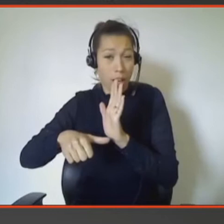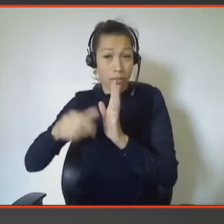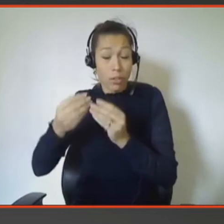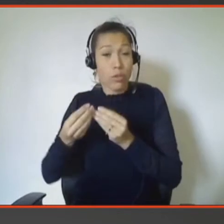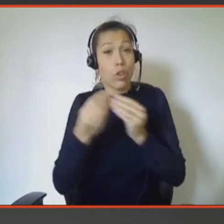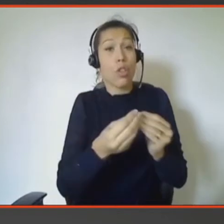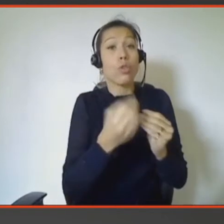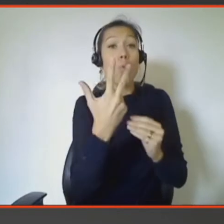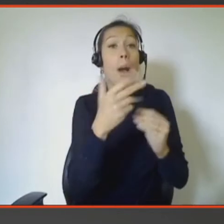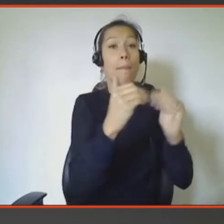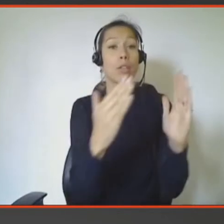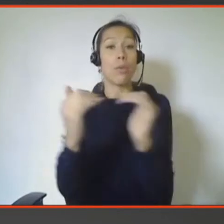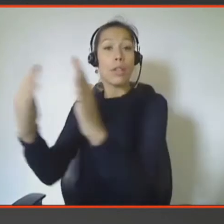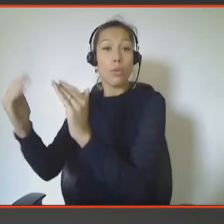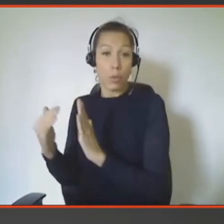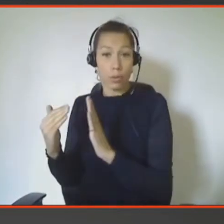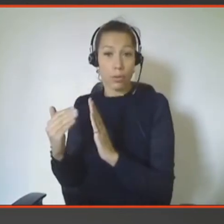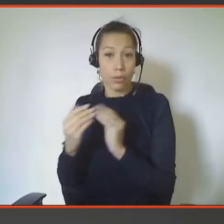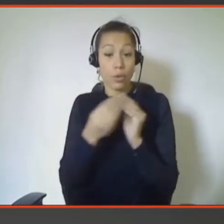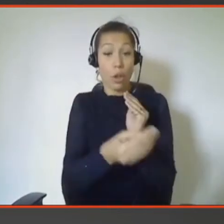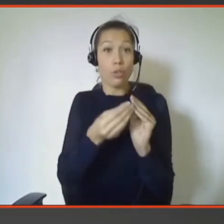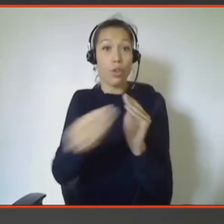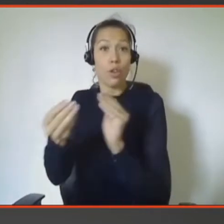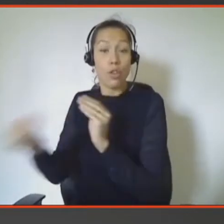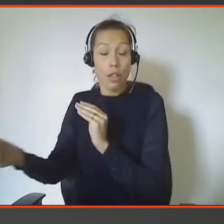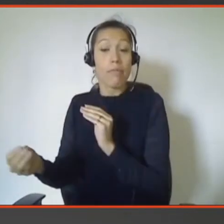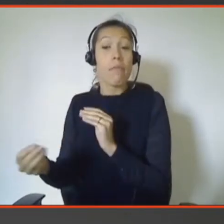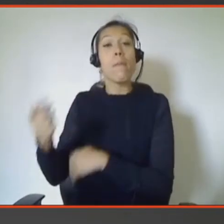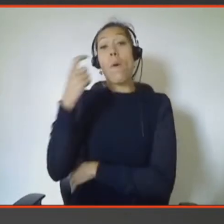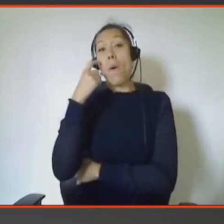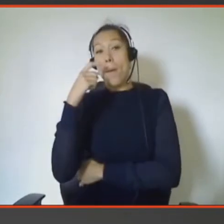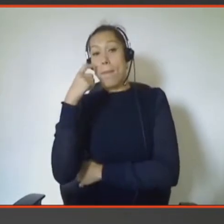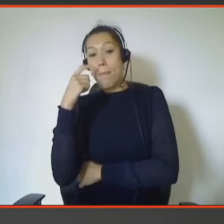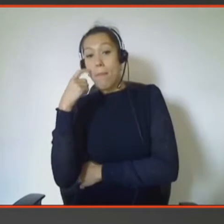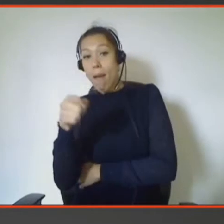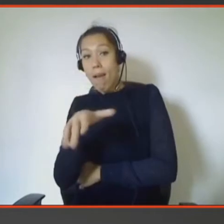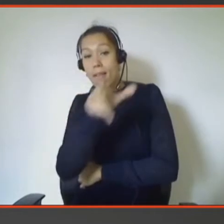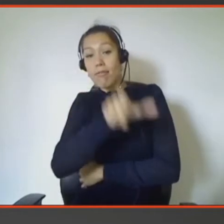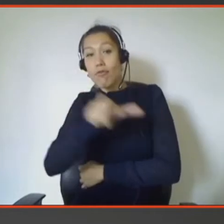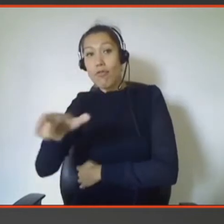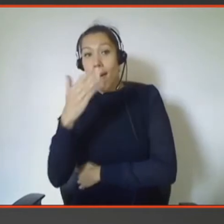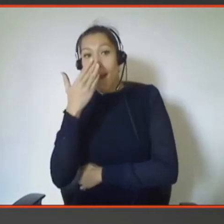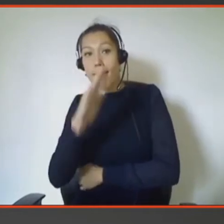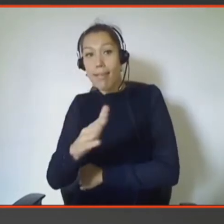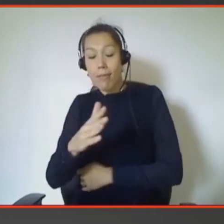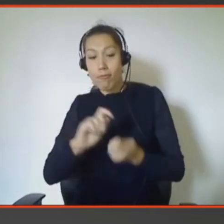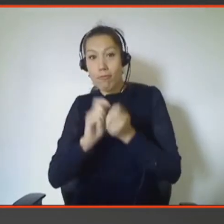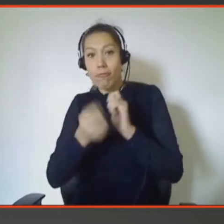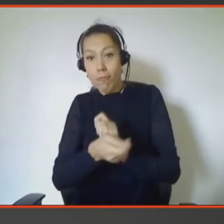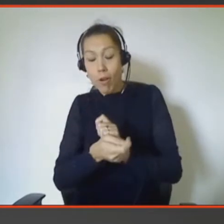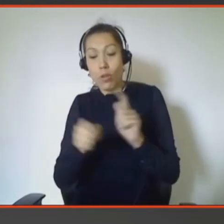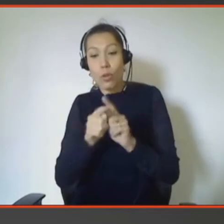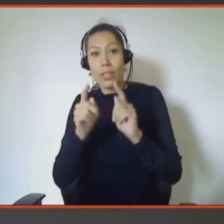observé un petit peu ce qu'était l'impact d'une Slow Technology sur les réactions des gens et sur la perception de valeur des différents contenus.